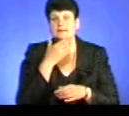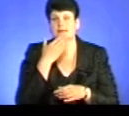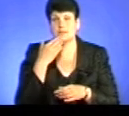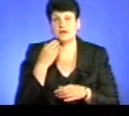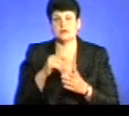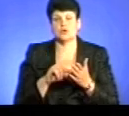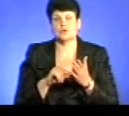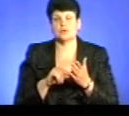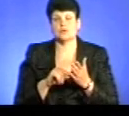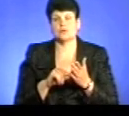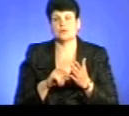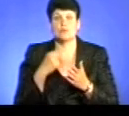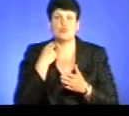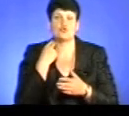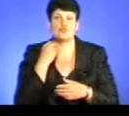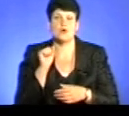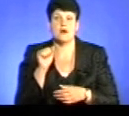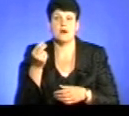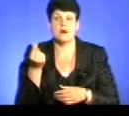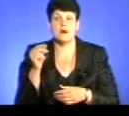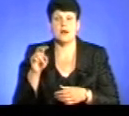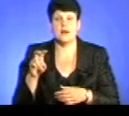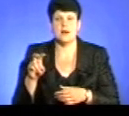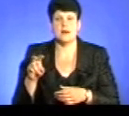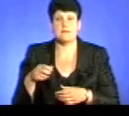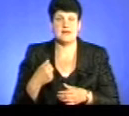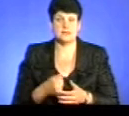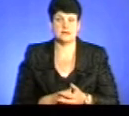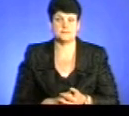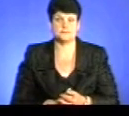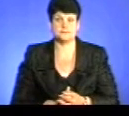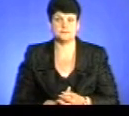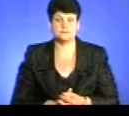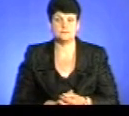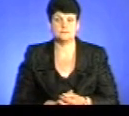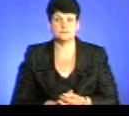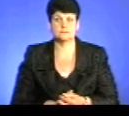аліментів. Пане Іване, зразу хочу почути вашу думку стосовно нових змін.